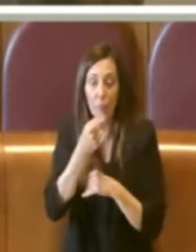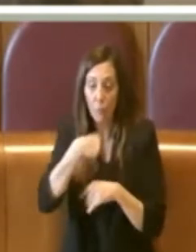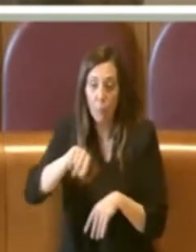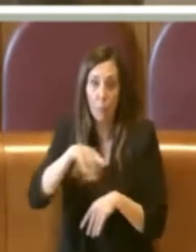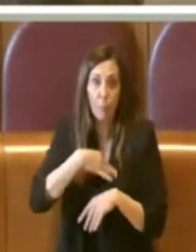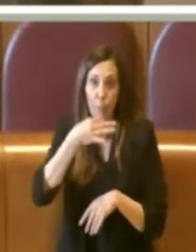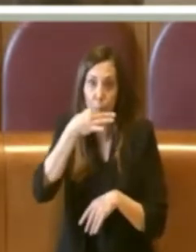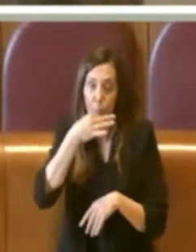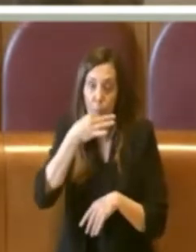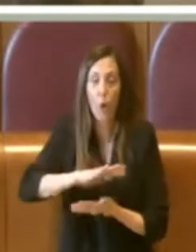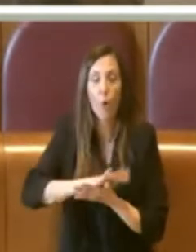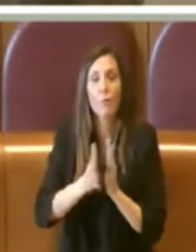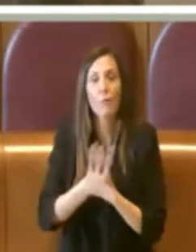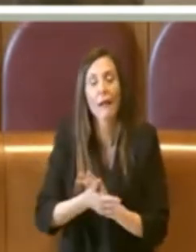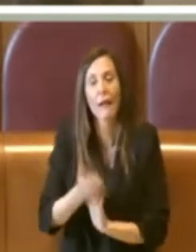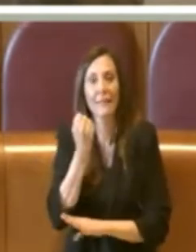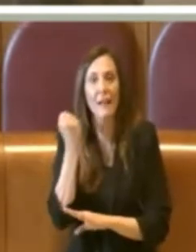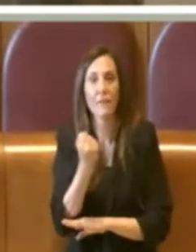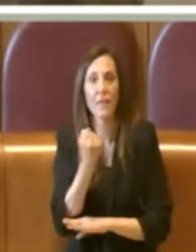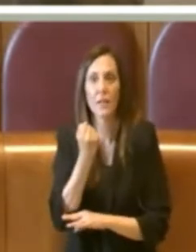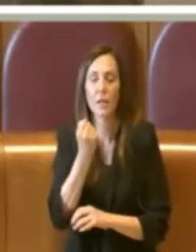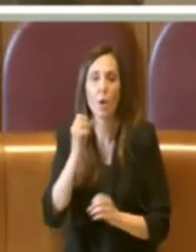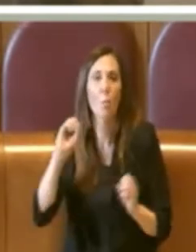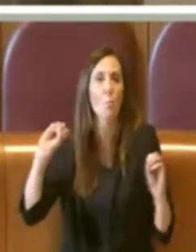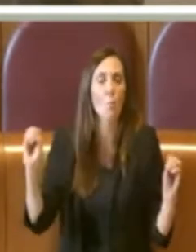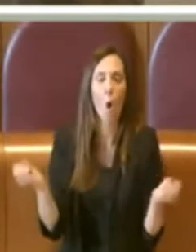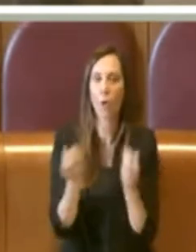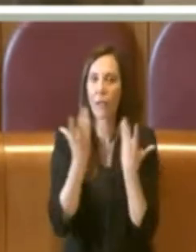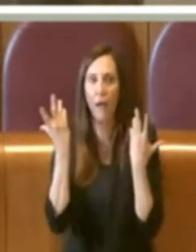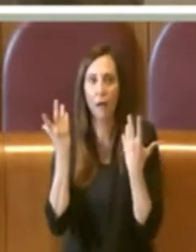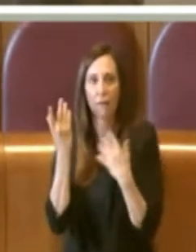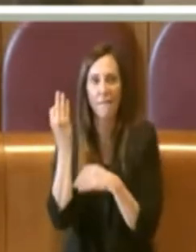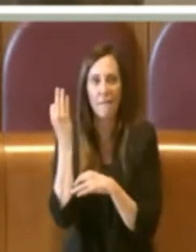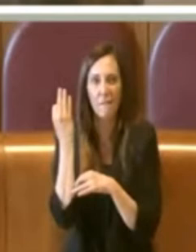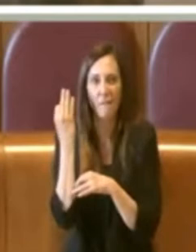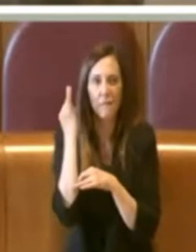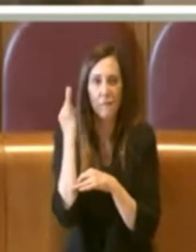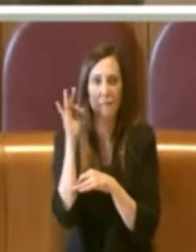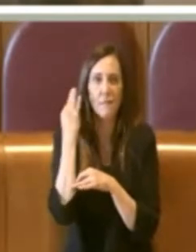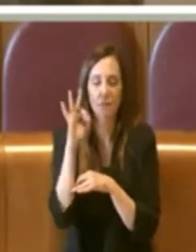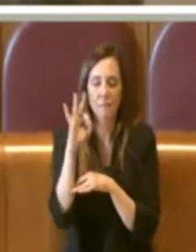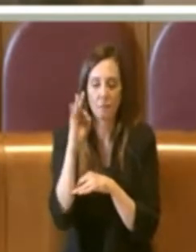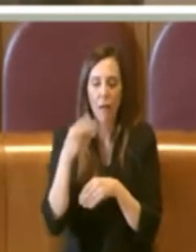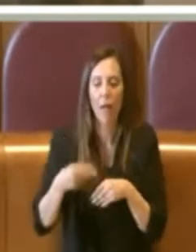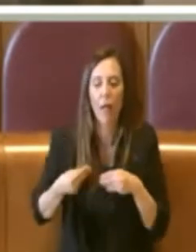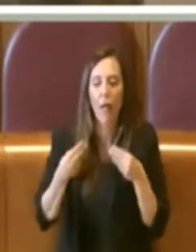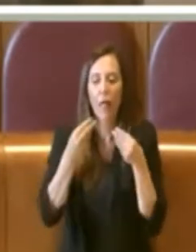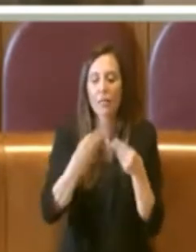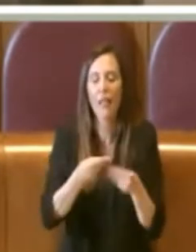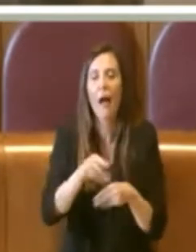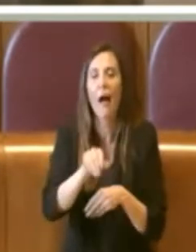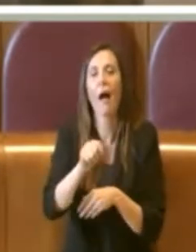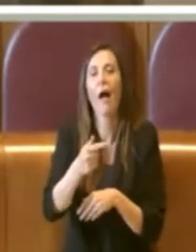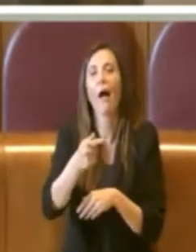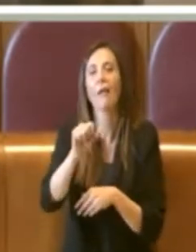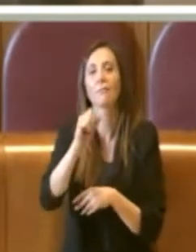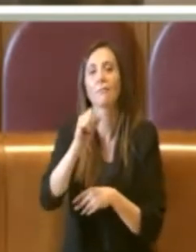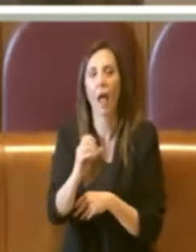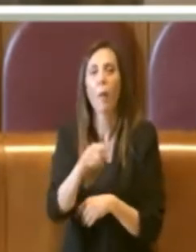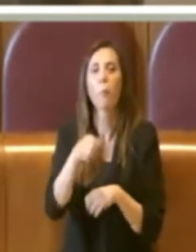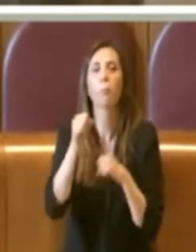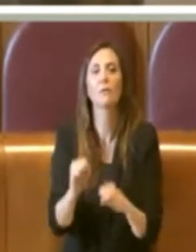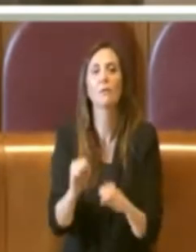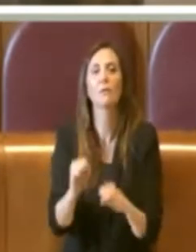moderno, efficace, che metta nelle condizioni ATAC di poter